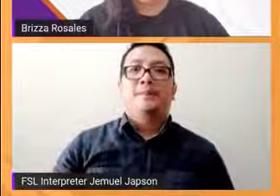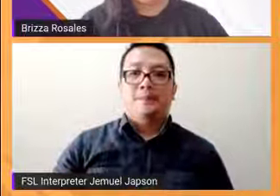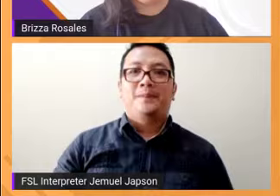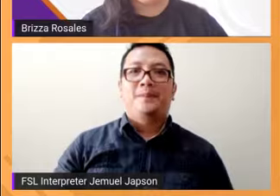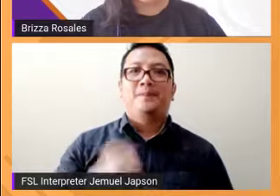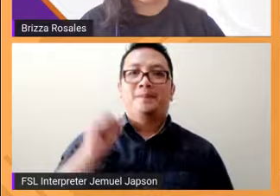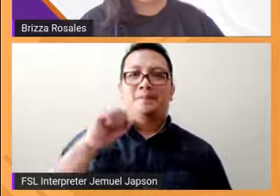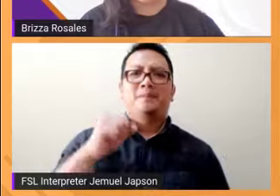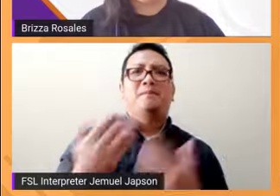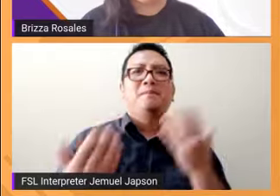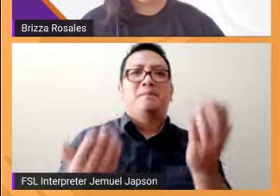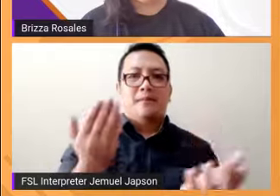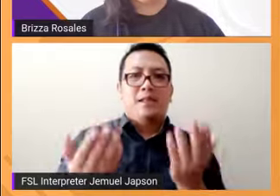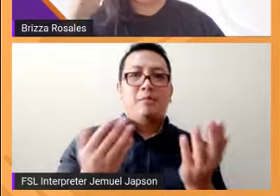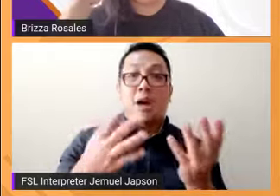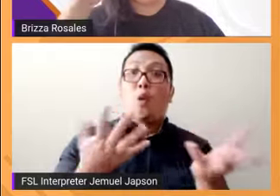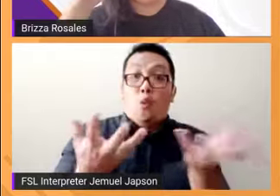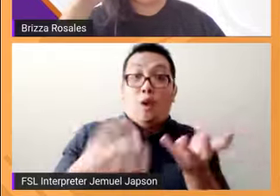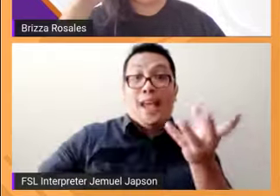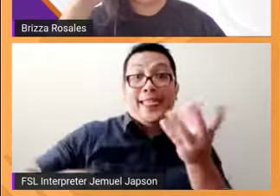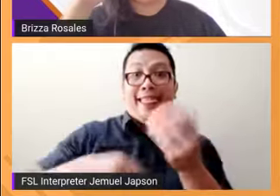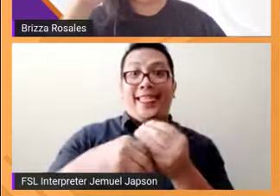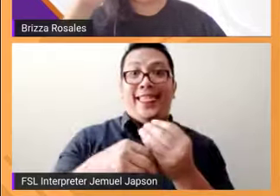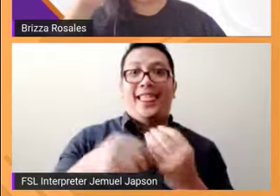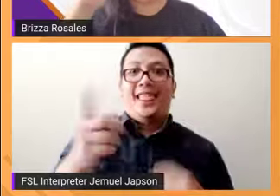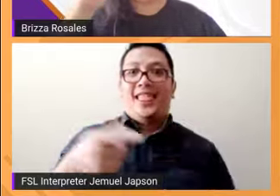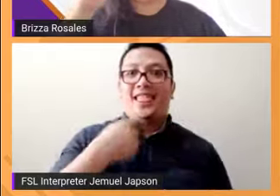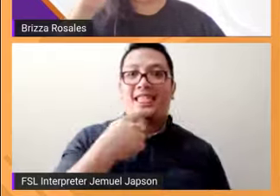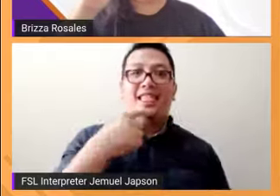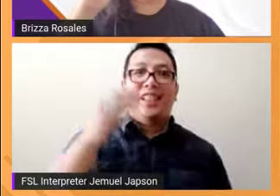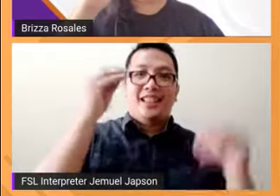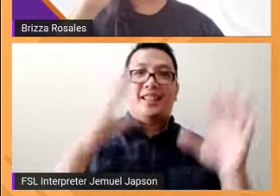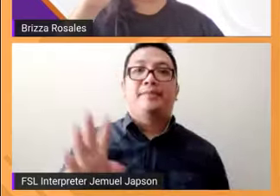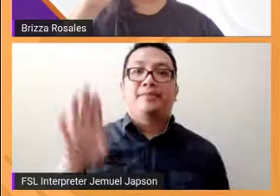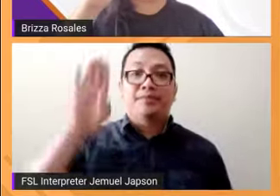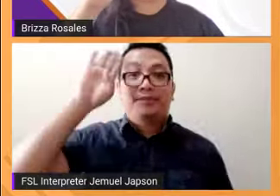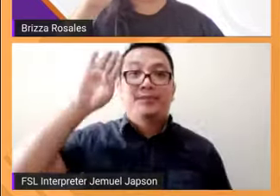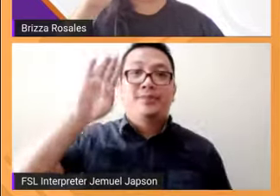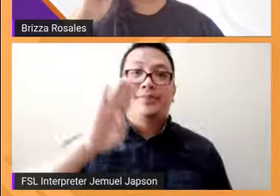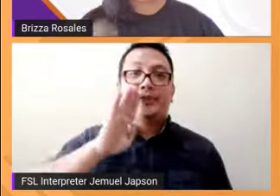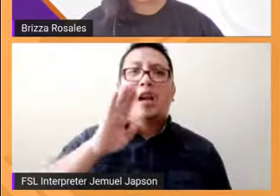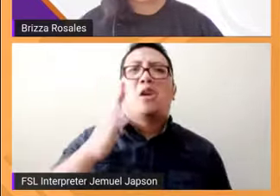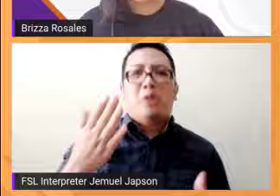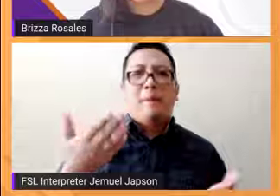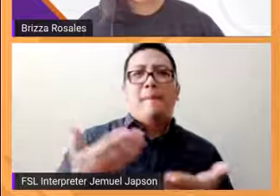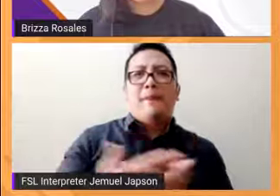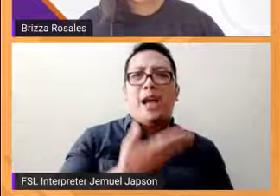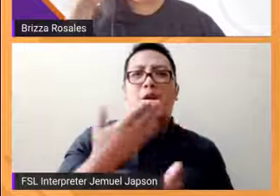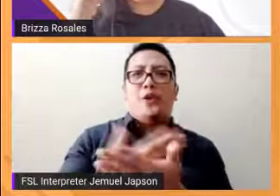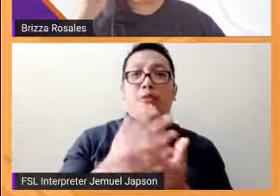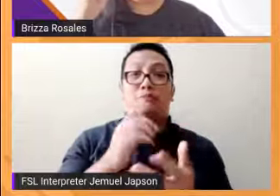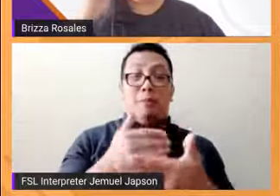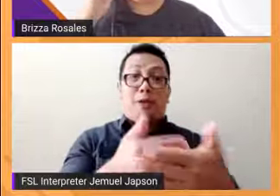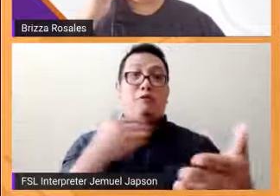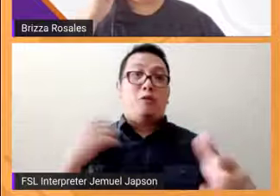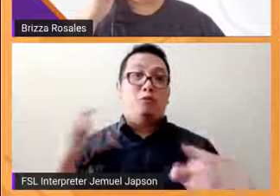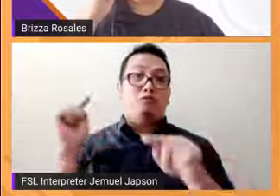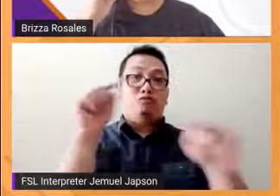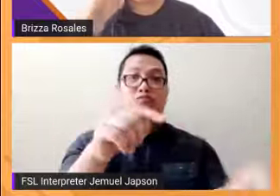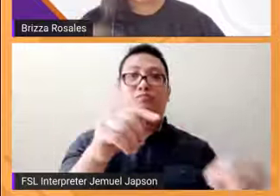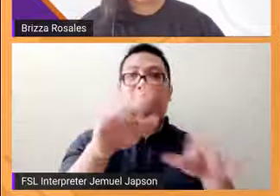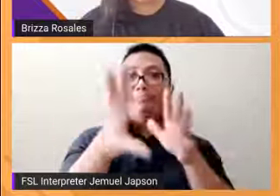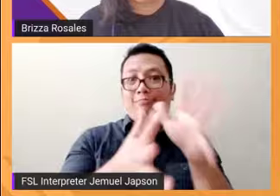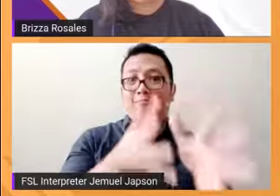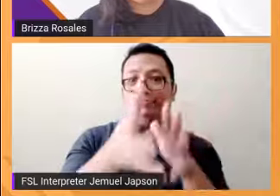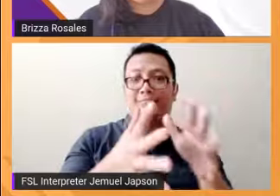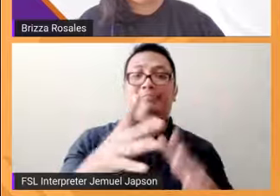siguro duduksungan ko lang yung nasabi ni benjo na siyempre bago sa isang piging excited din po ang COMELEC